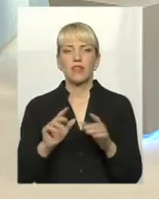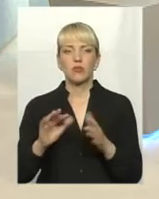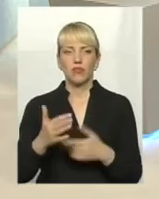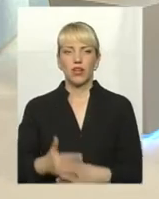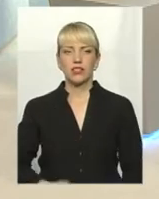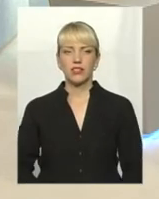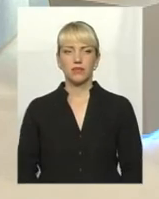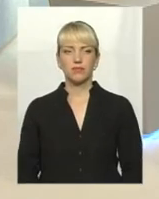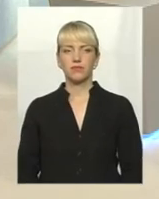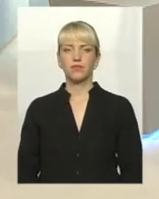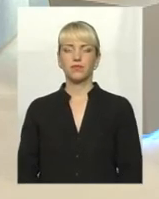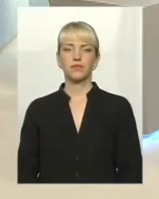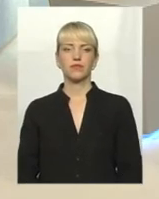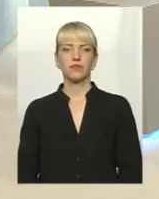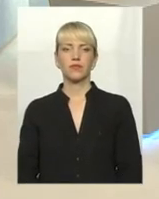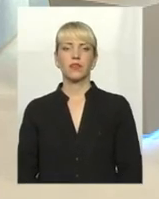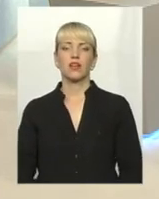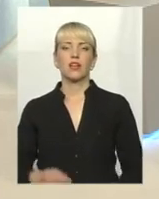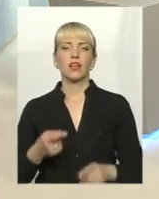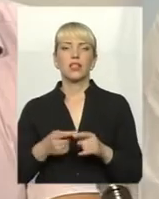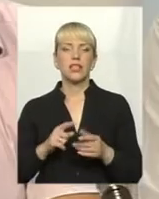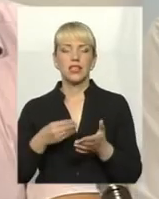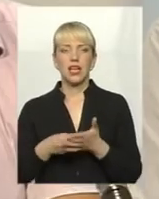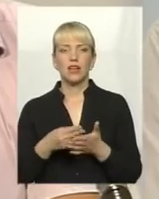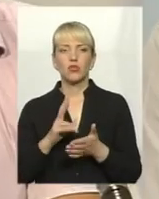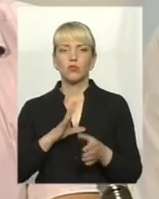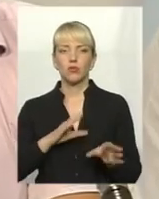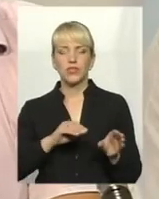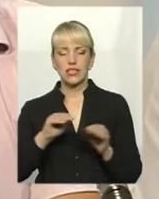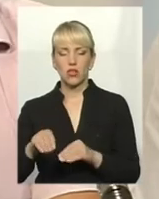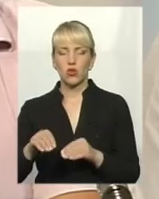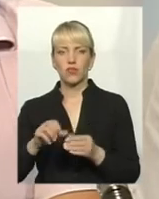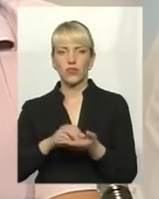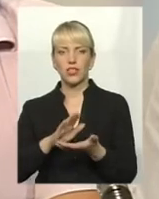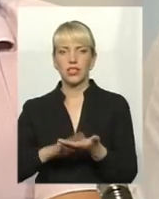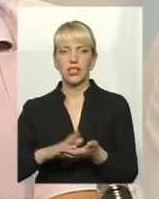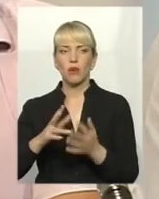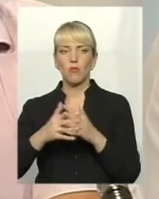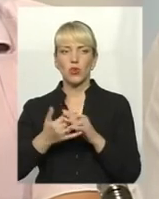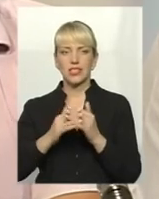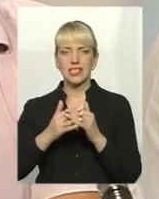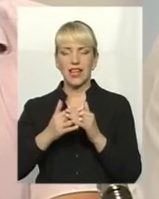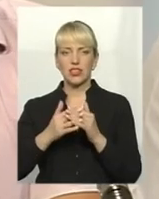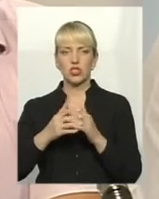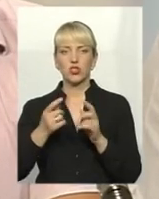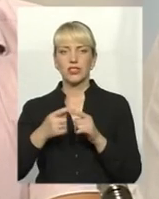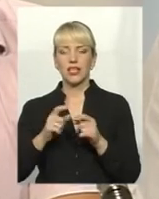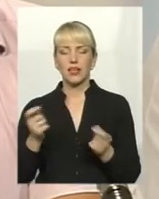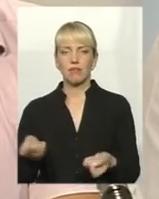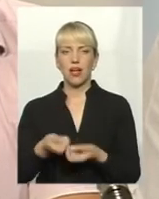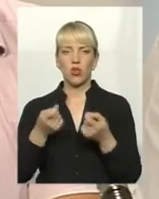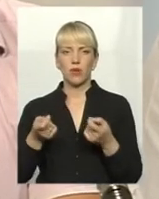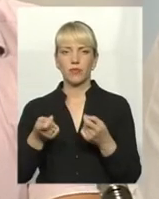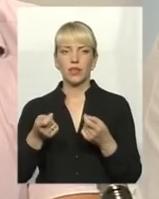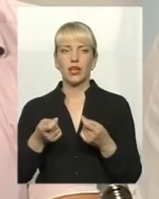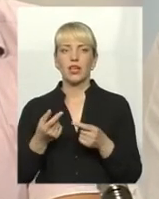Значить, той тариф, який встановлено був по самому селищу 2,50, зрозуміло, він є за малим. Бо